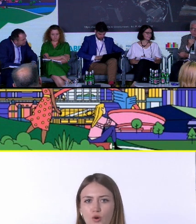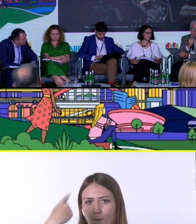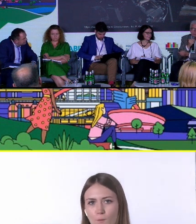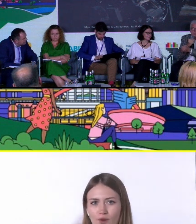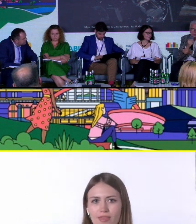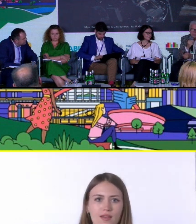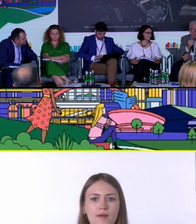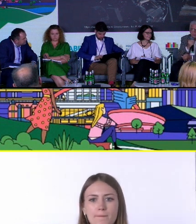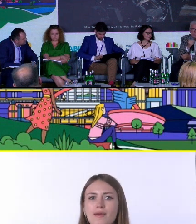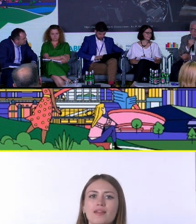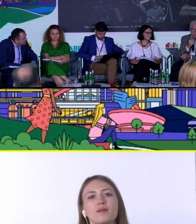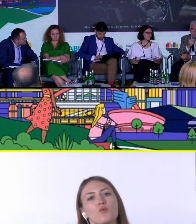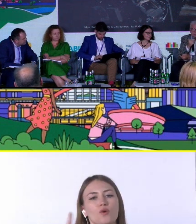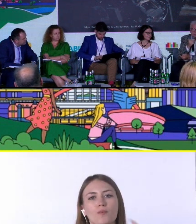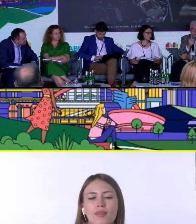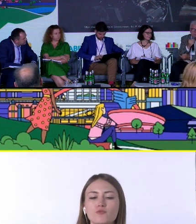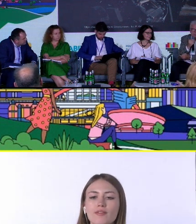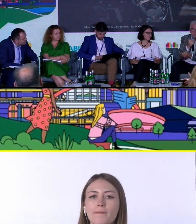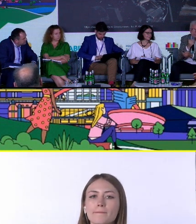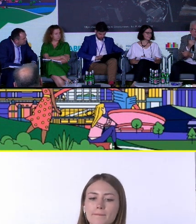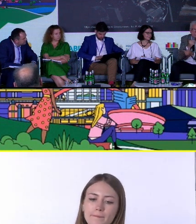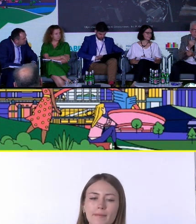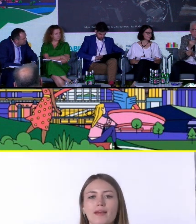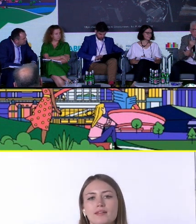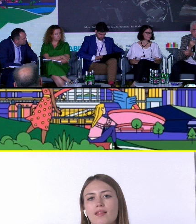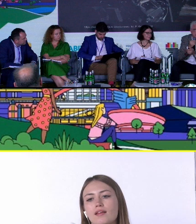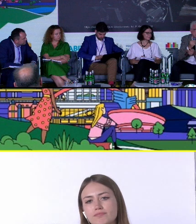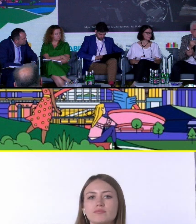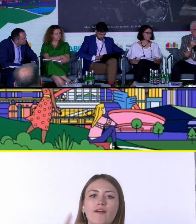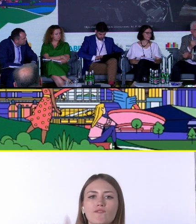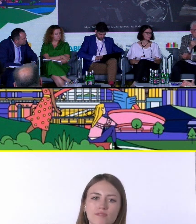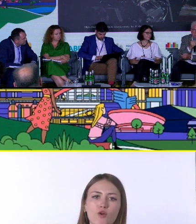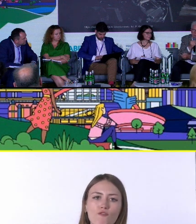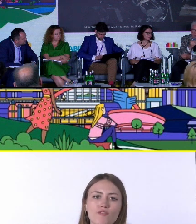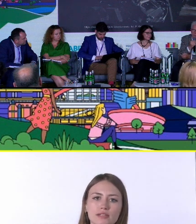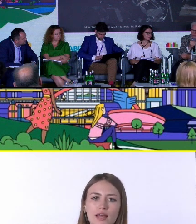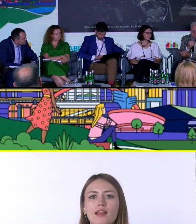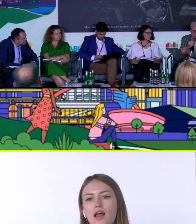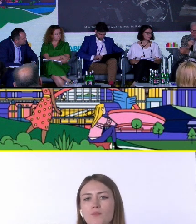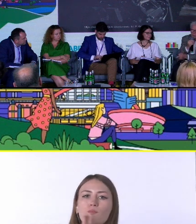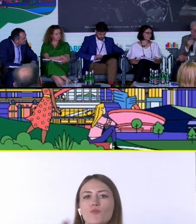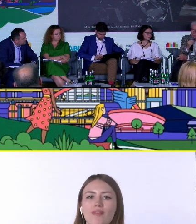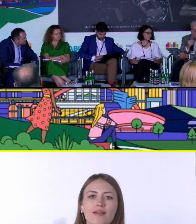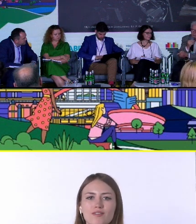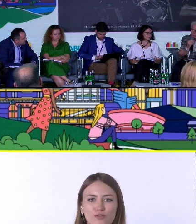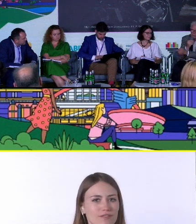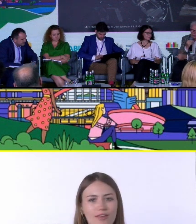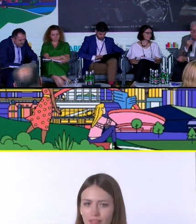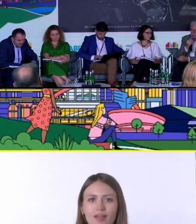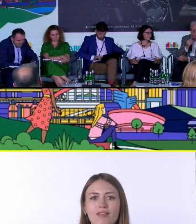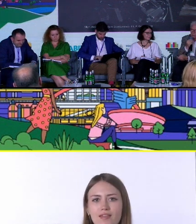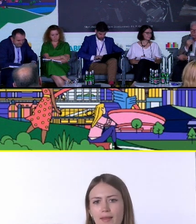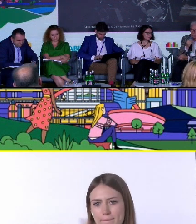zrobiliśmy tam miejsca do atrakcji typu wesele, czy coś podobnego, tylko te maszyny tam są i czasami je włączamy.